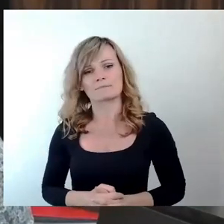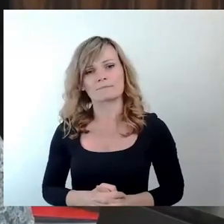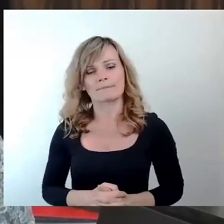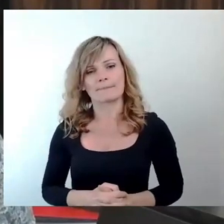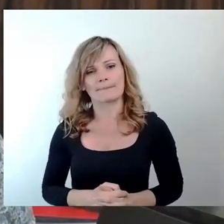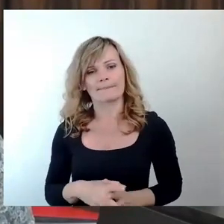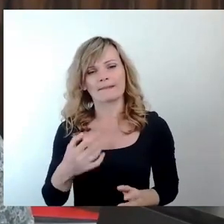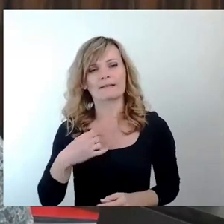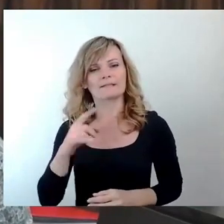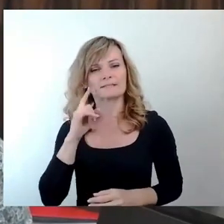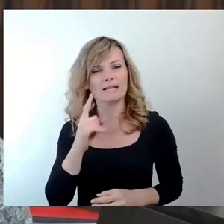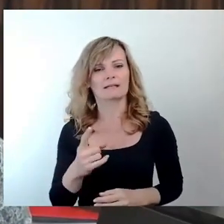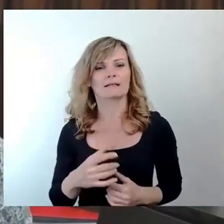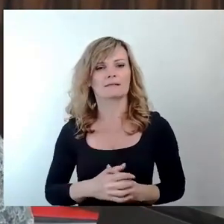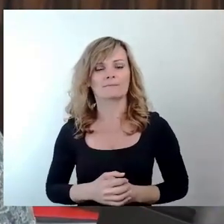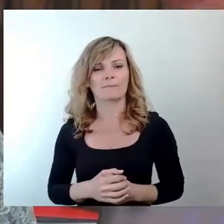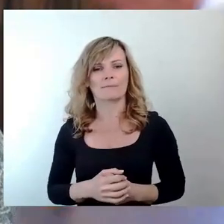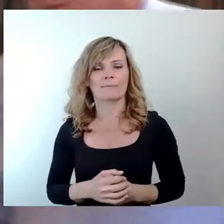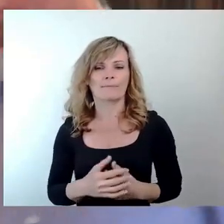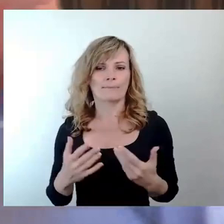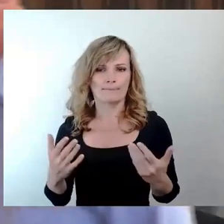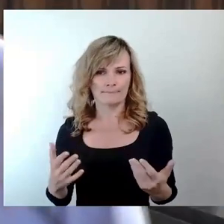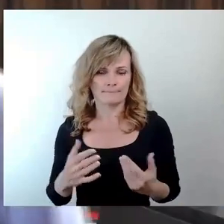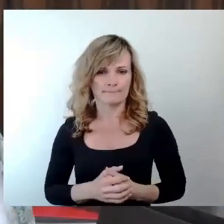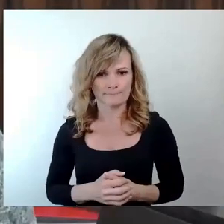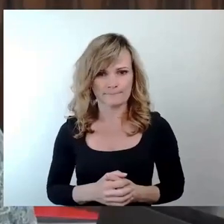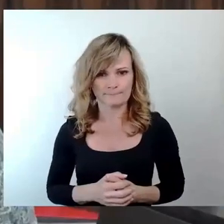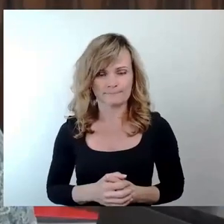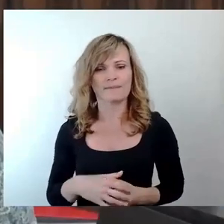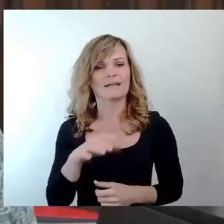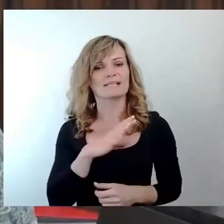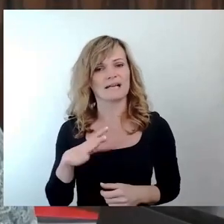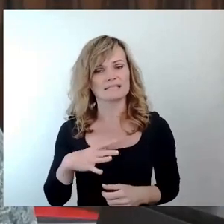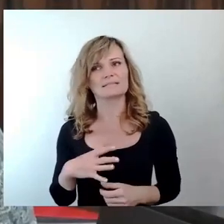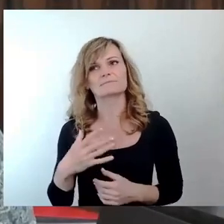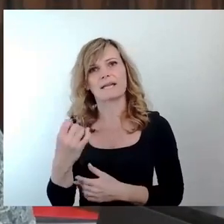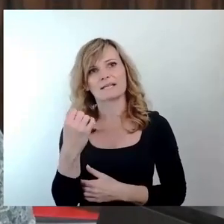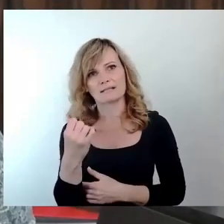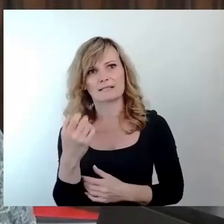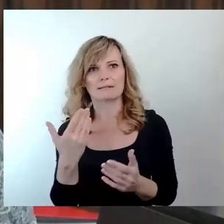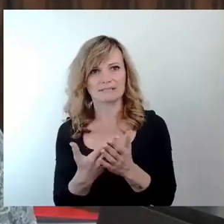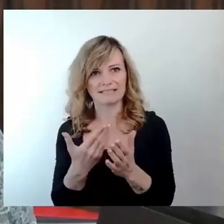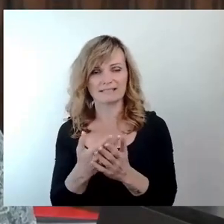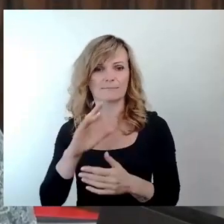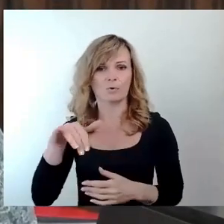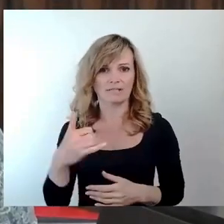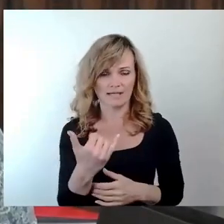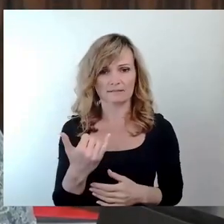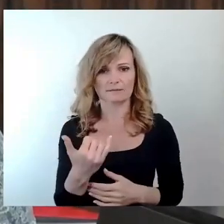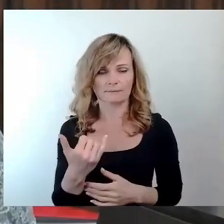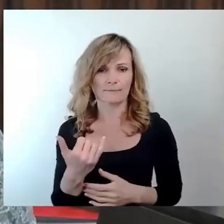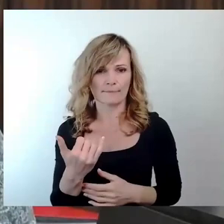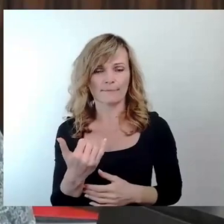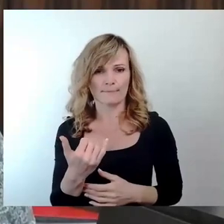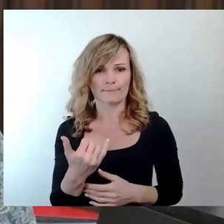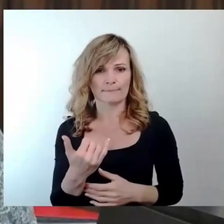werden kann, dass die Sachsenenergie auch mit diesem Projekt die durchaus gewünschten